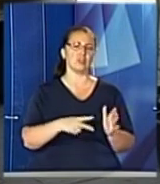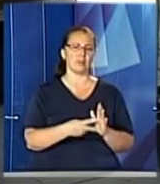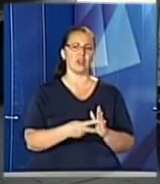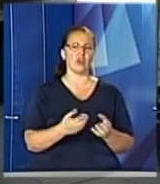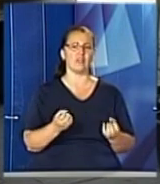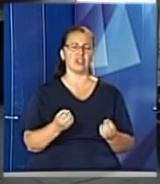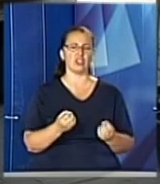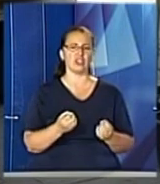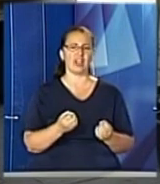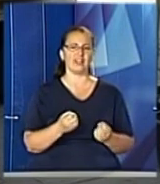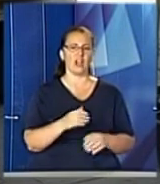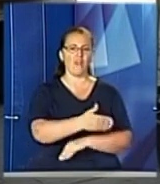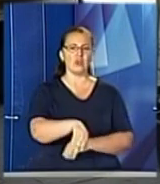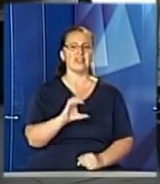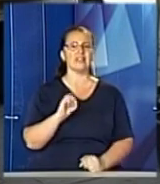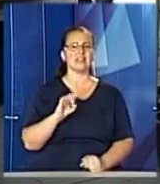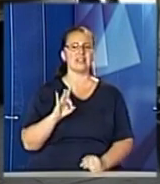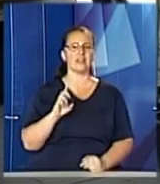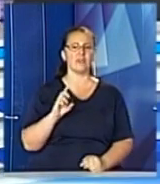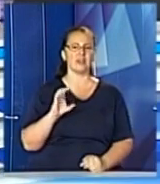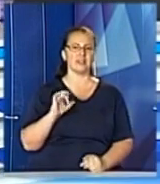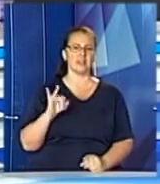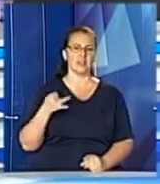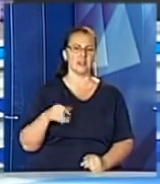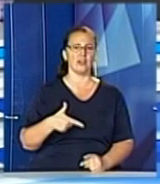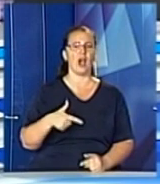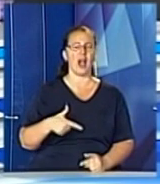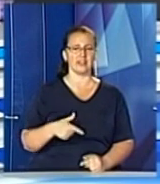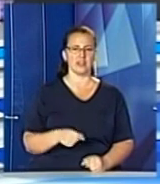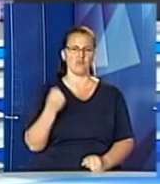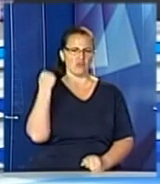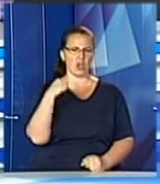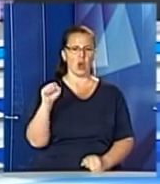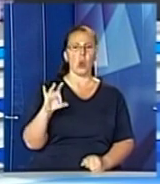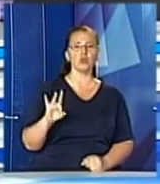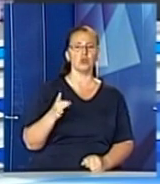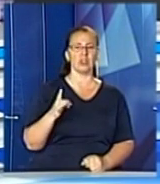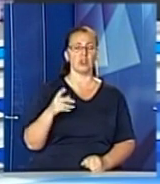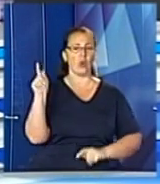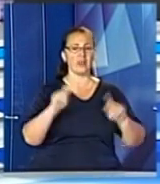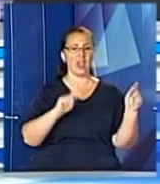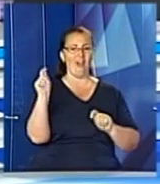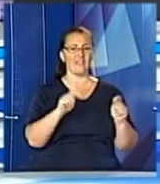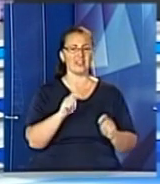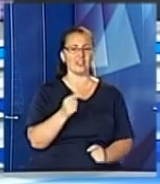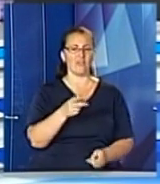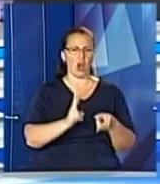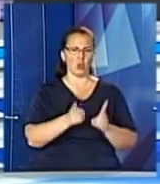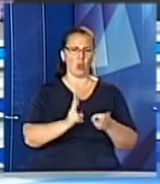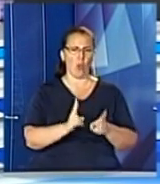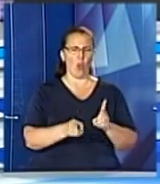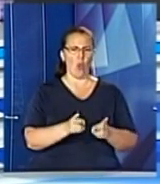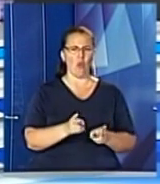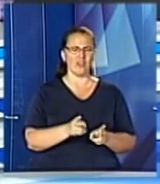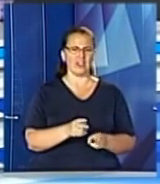провести на вулиці Сербській і на вулиці Галицькій. Рекорд у Радехові на фестивалі куховаріння накрили